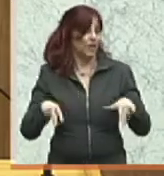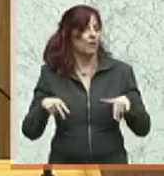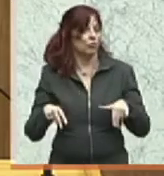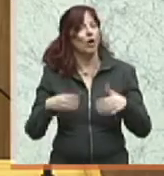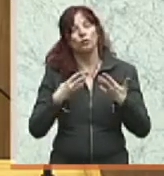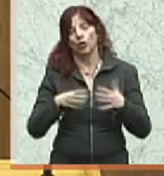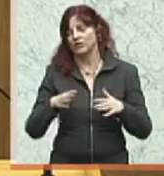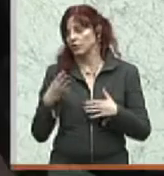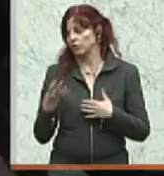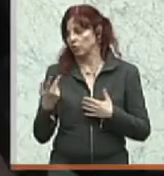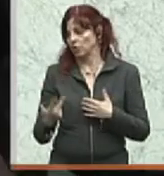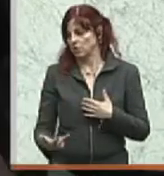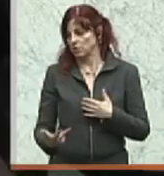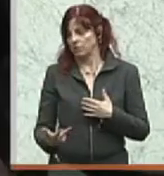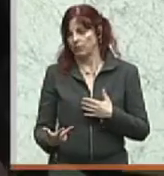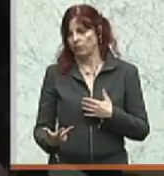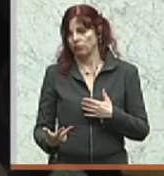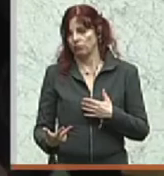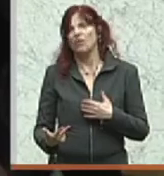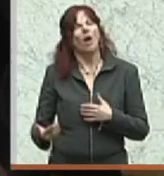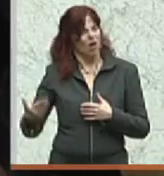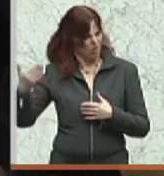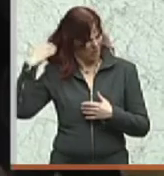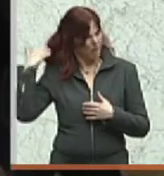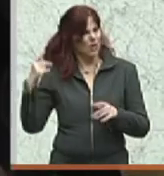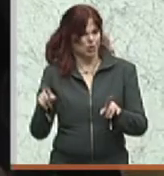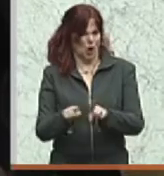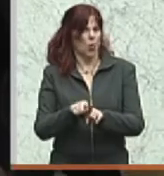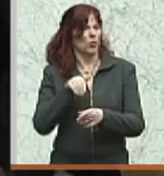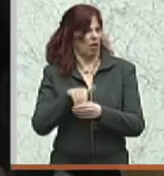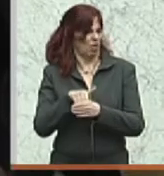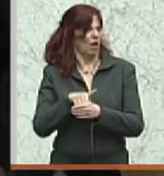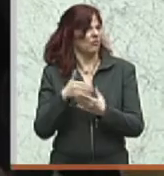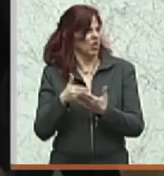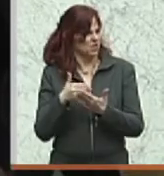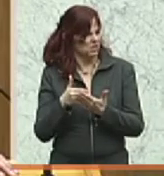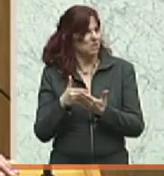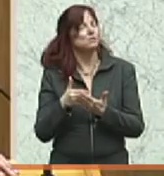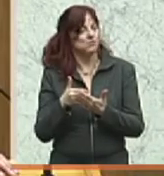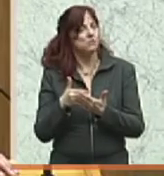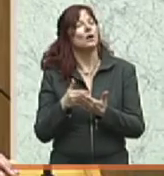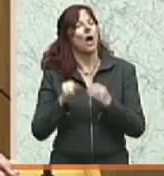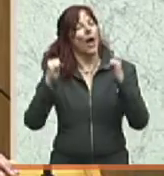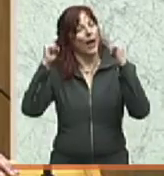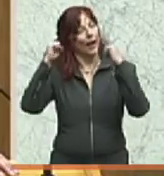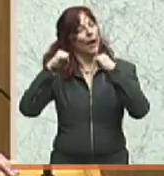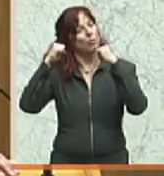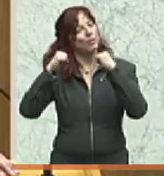Sehr wohl ging es darum, hier republikanische Grundsätze zu erhalten,